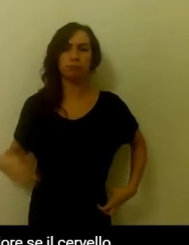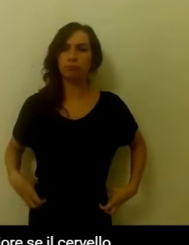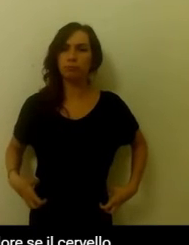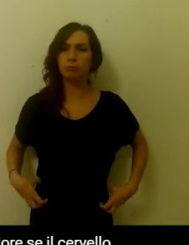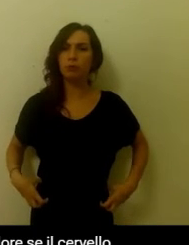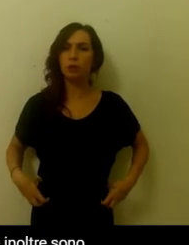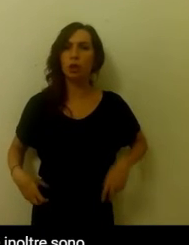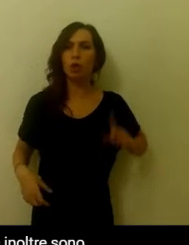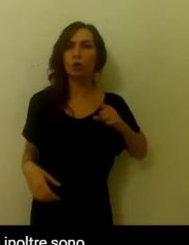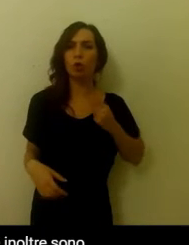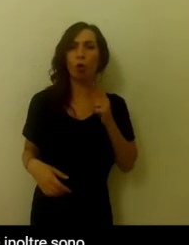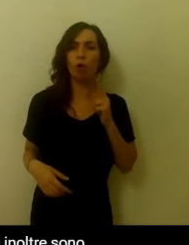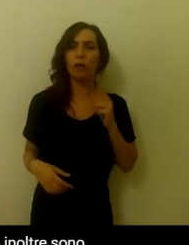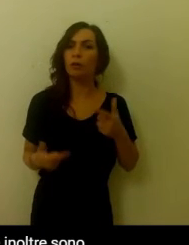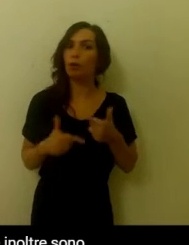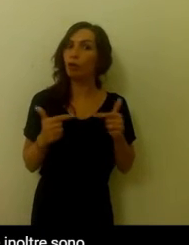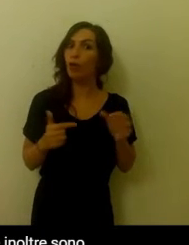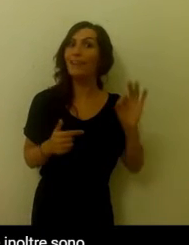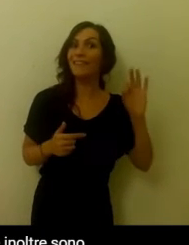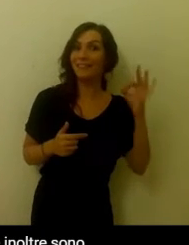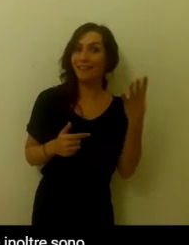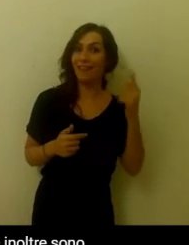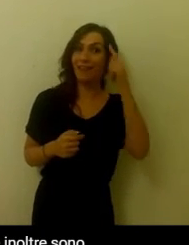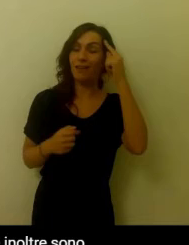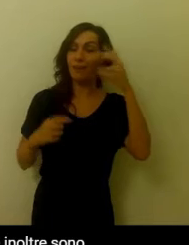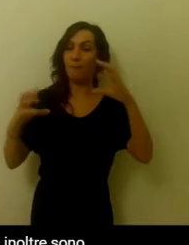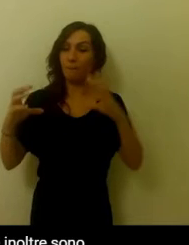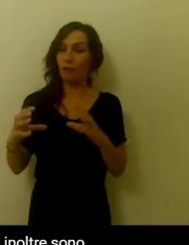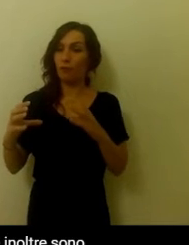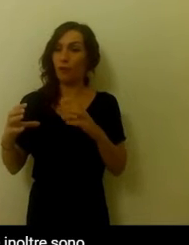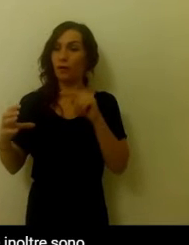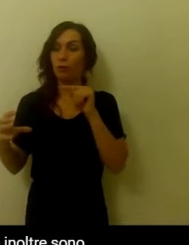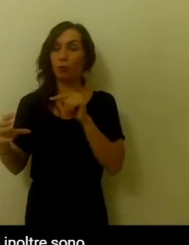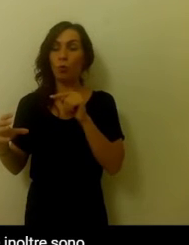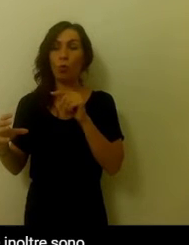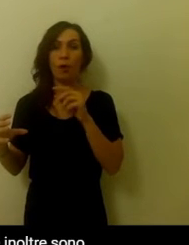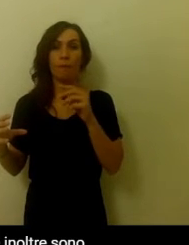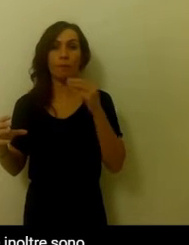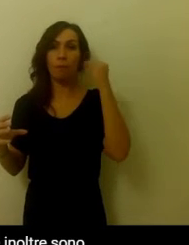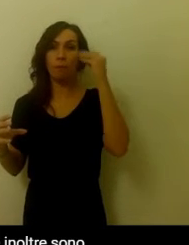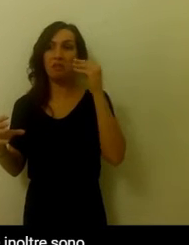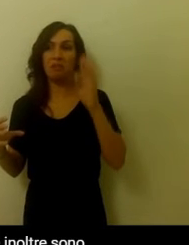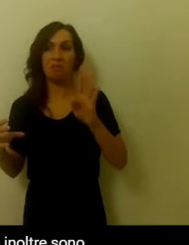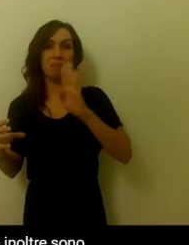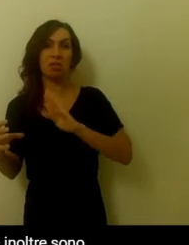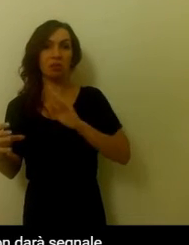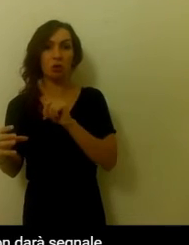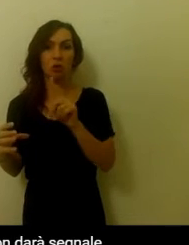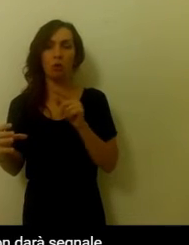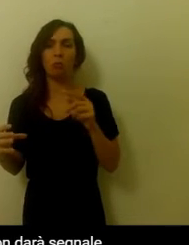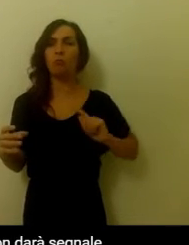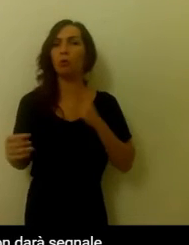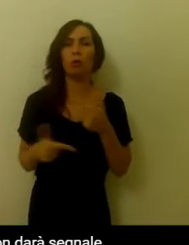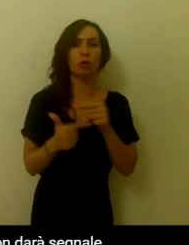di dolore se il cervello non giudica sia una situazione di minaccia. Inoltre sono anche